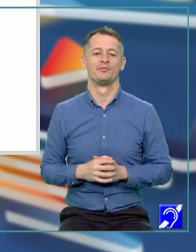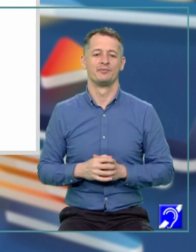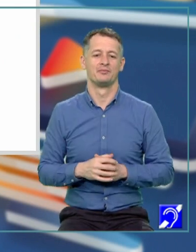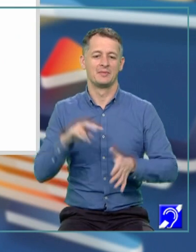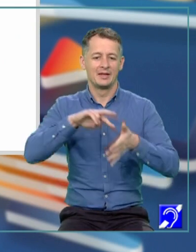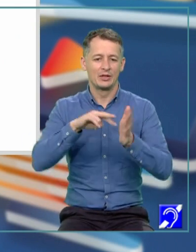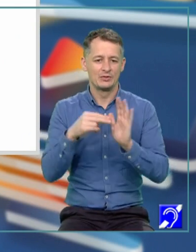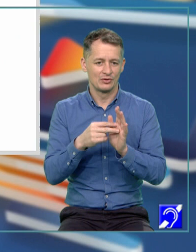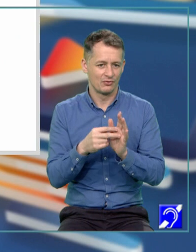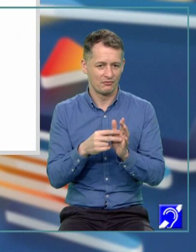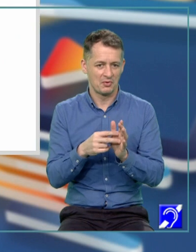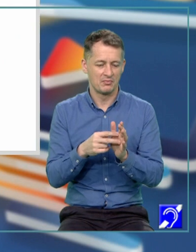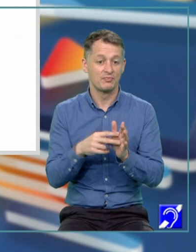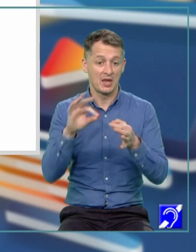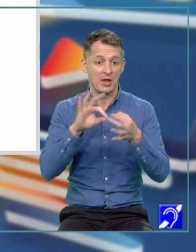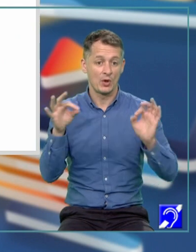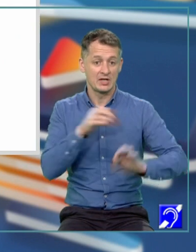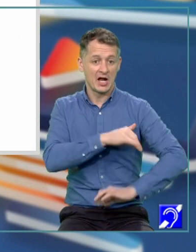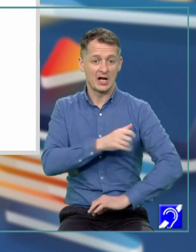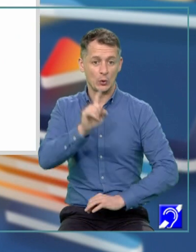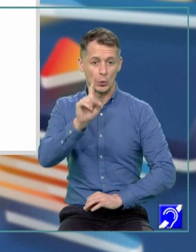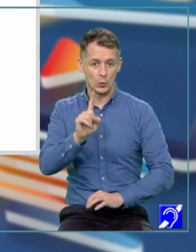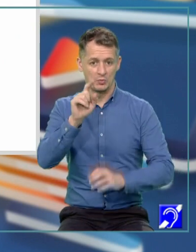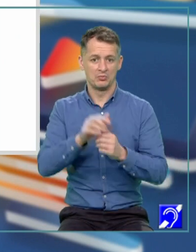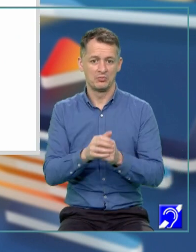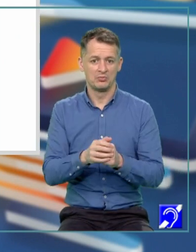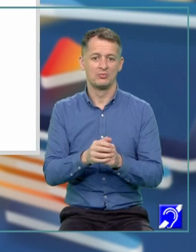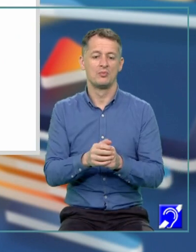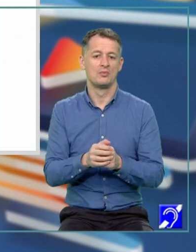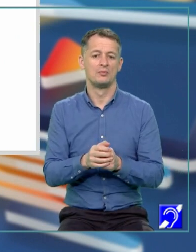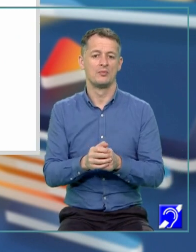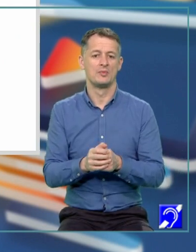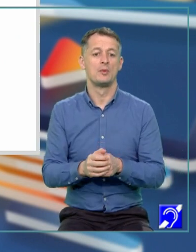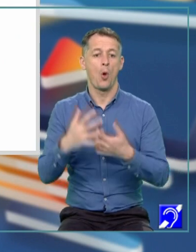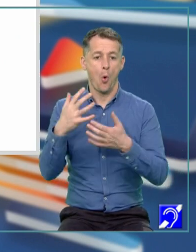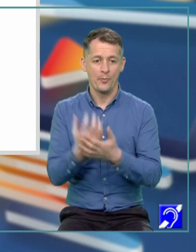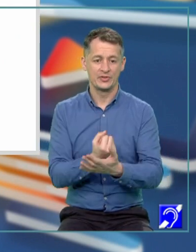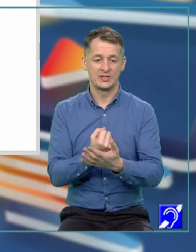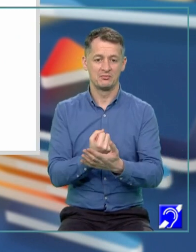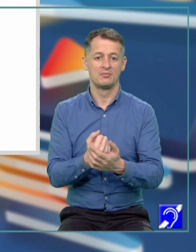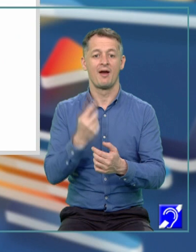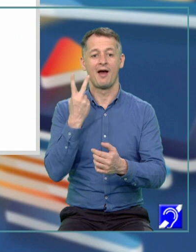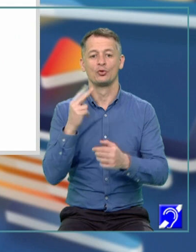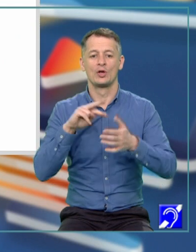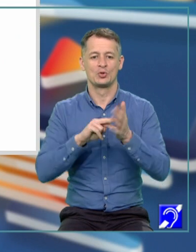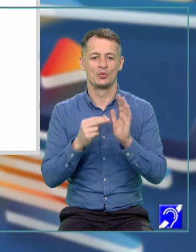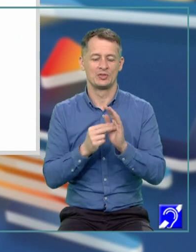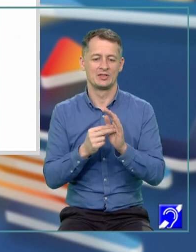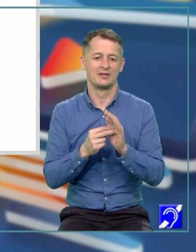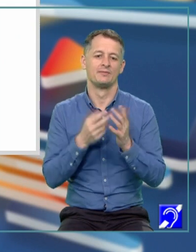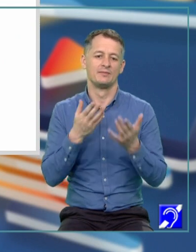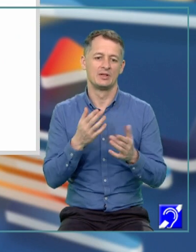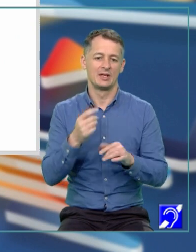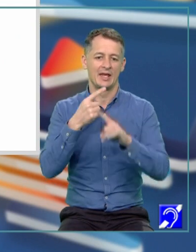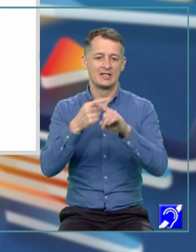Rezolvăm ecuația de gradul 1 minus 3X plus 4 egal cu 0. Obținem cea de-a doua soluție, și anume